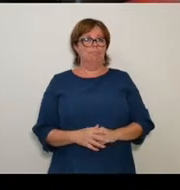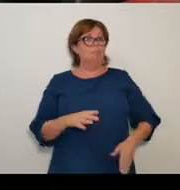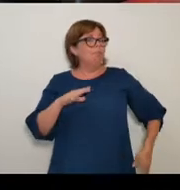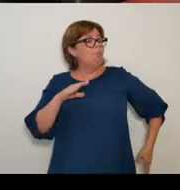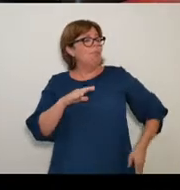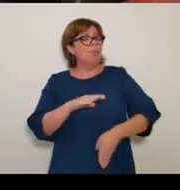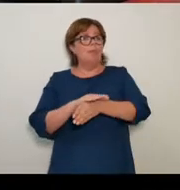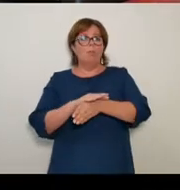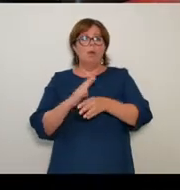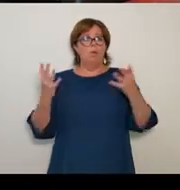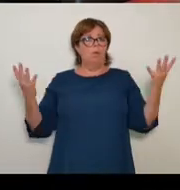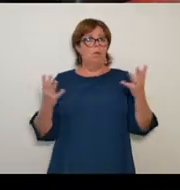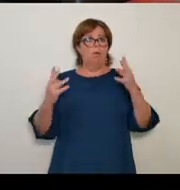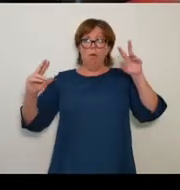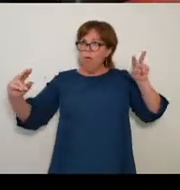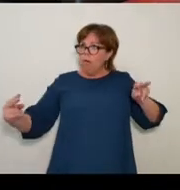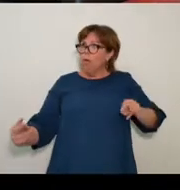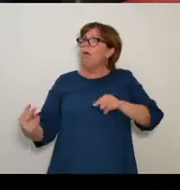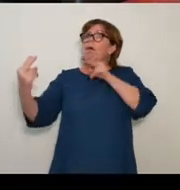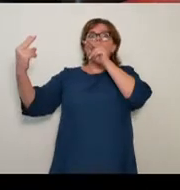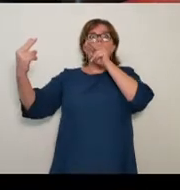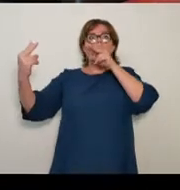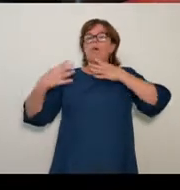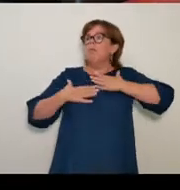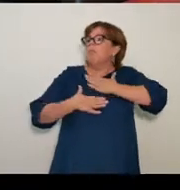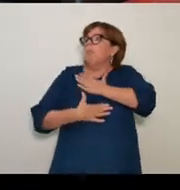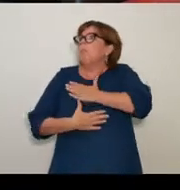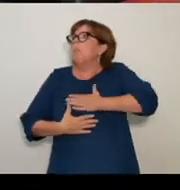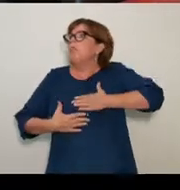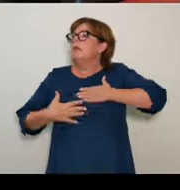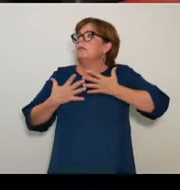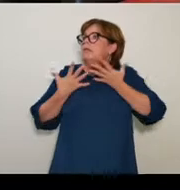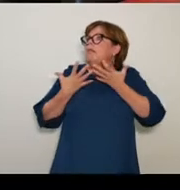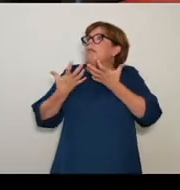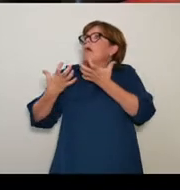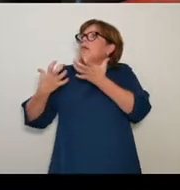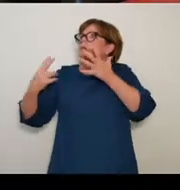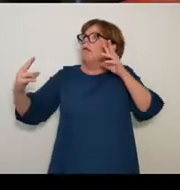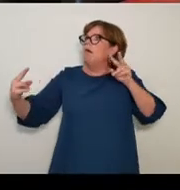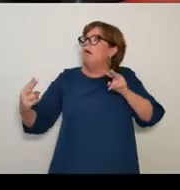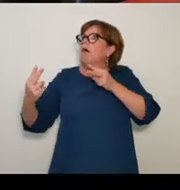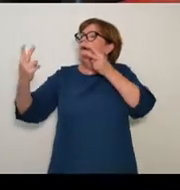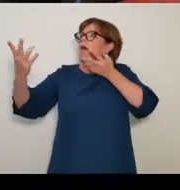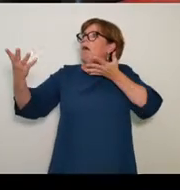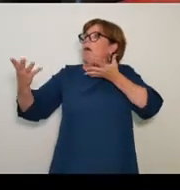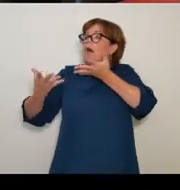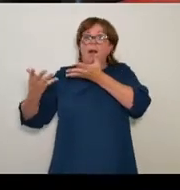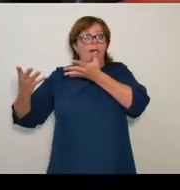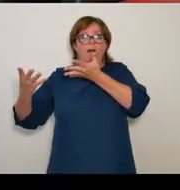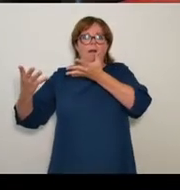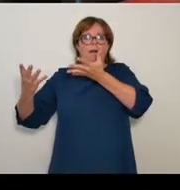part pulsionnelle et jouissive du tissu langagier dans lequel nous nous inscrivons permet